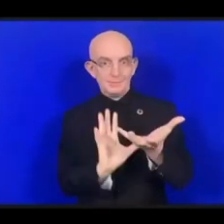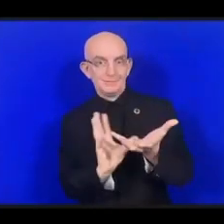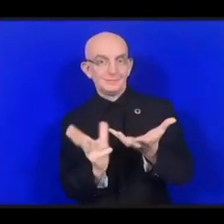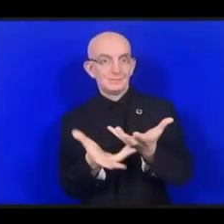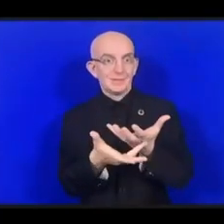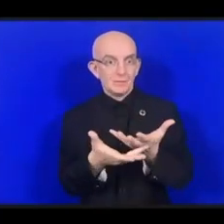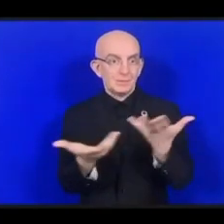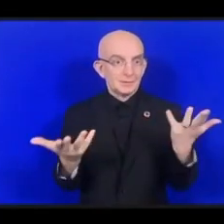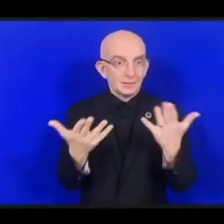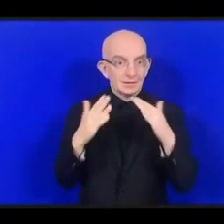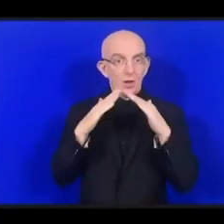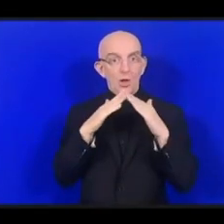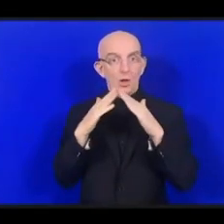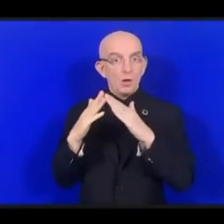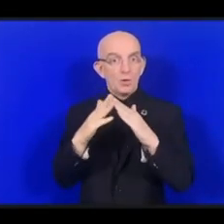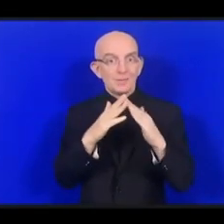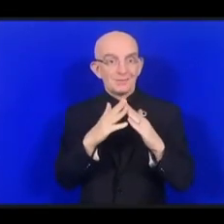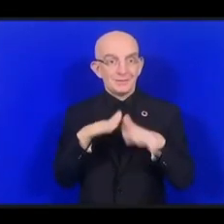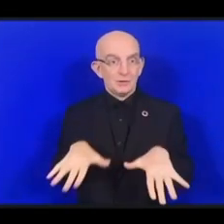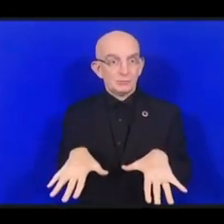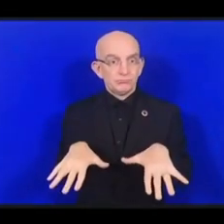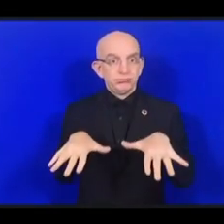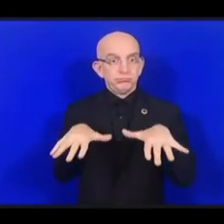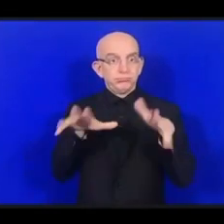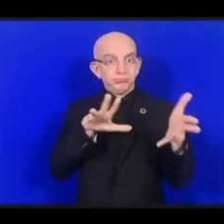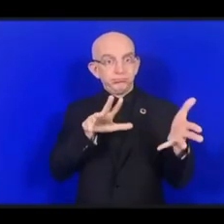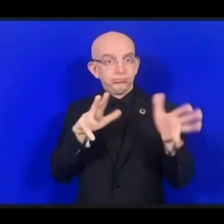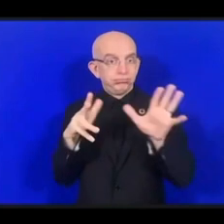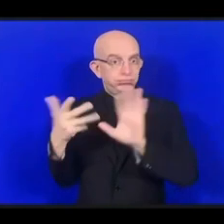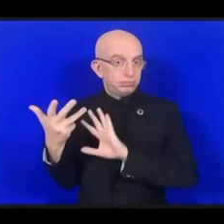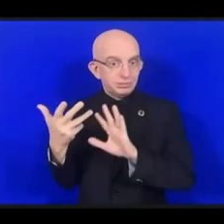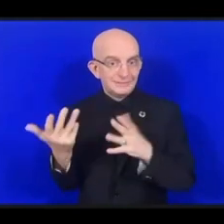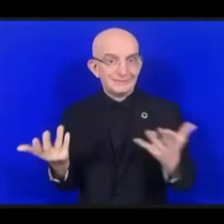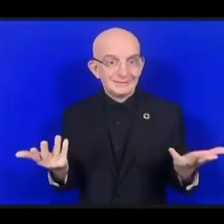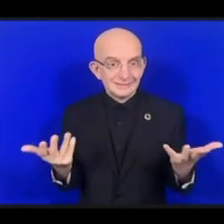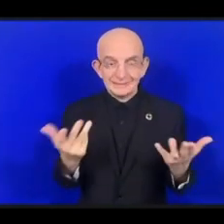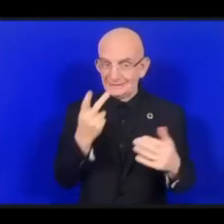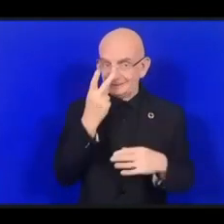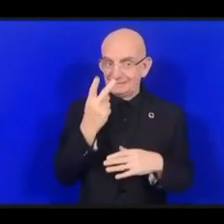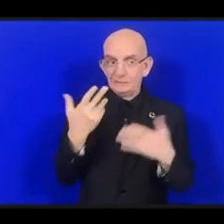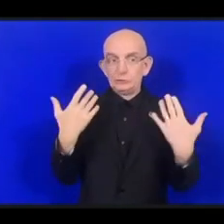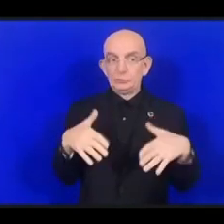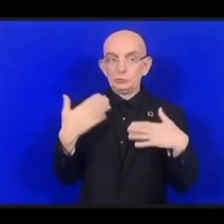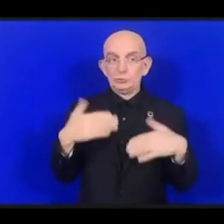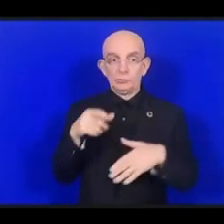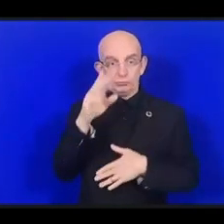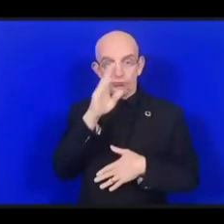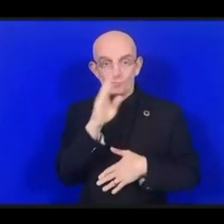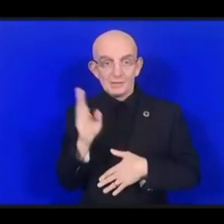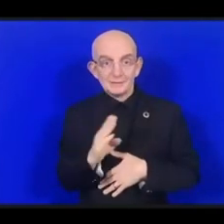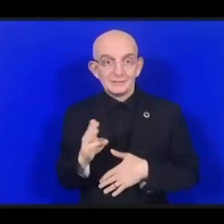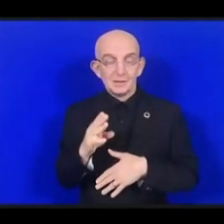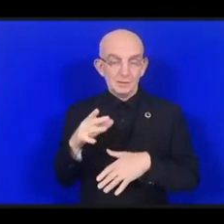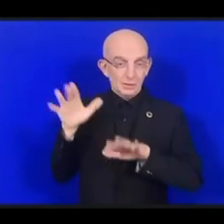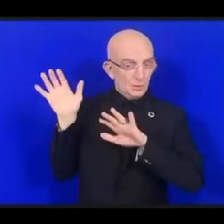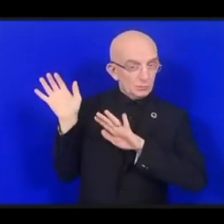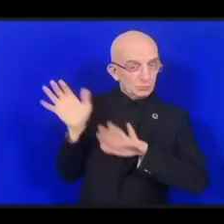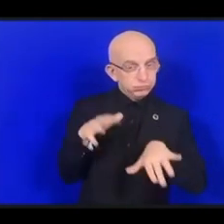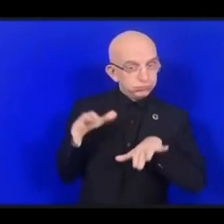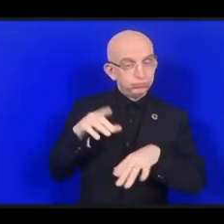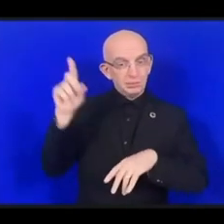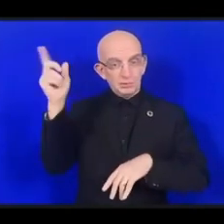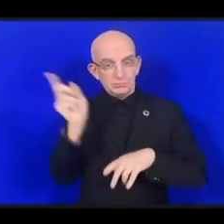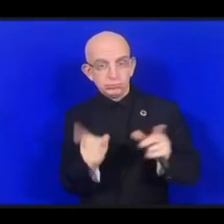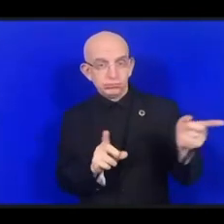крупными стихийными бедствиями, с сезонными штормами и засухами одновременно. Мы должны